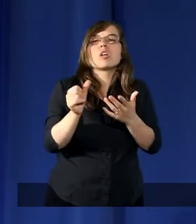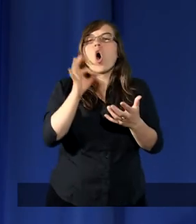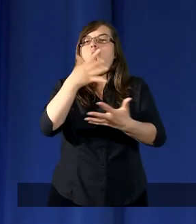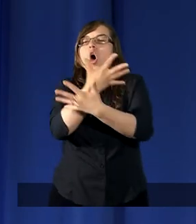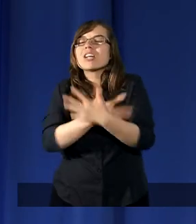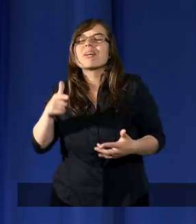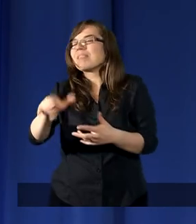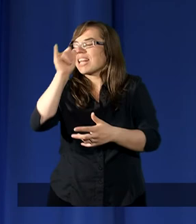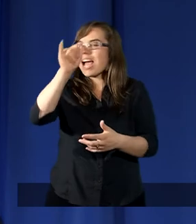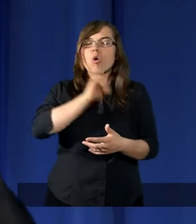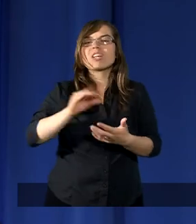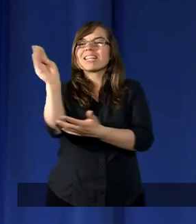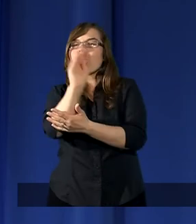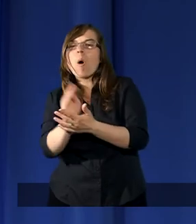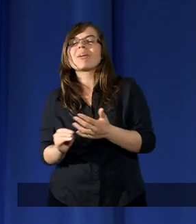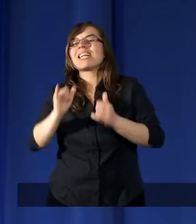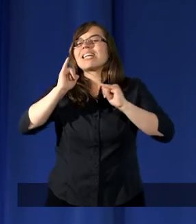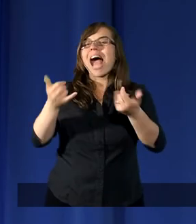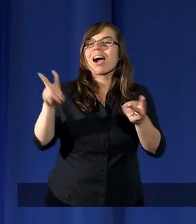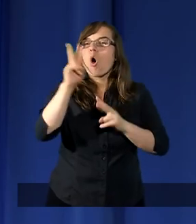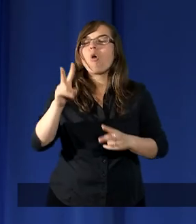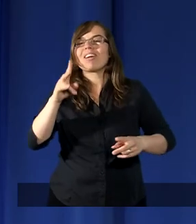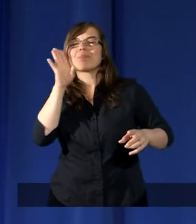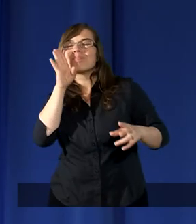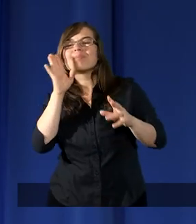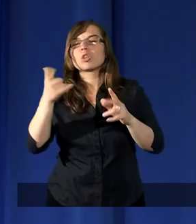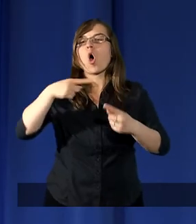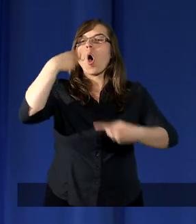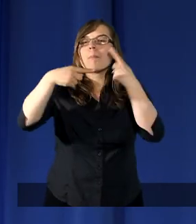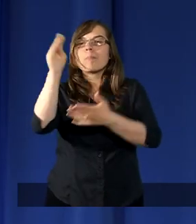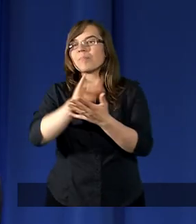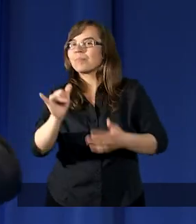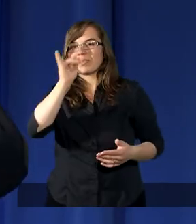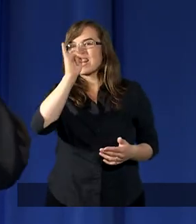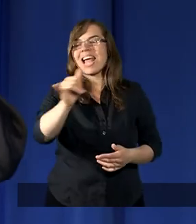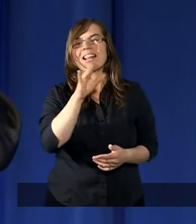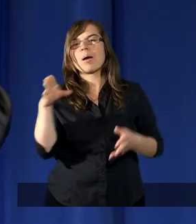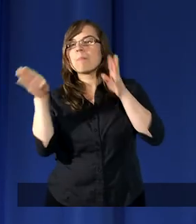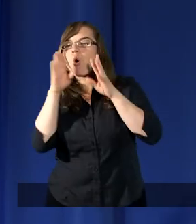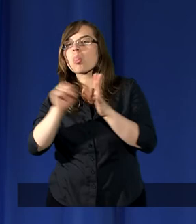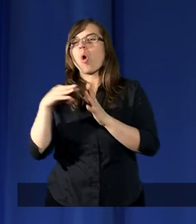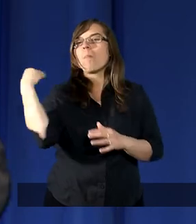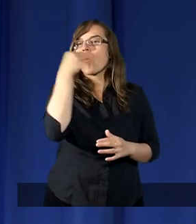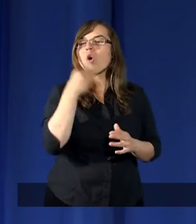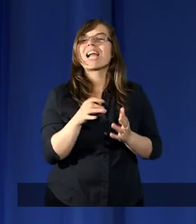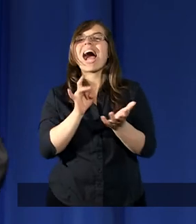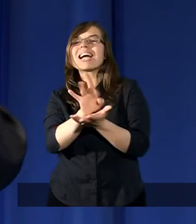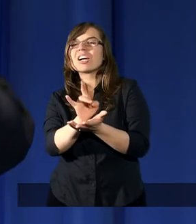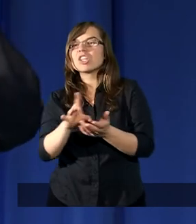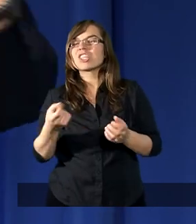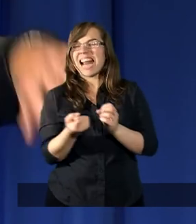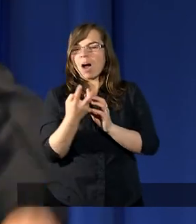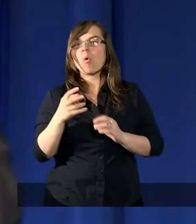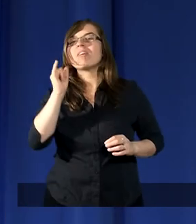Nowej Ziemi, tego się nie da, to jakoby podobne do Jaspisu, to podobne do Morza Kryształowego,